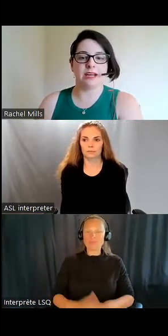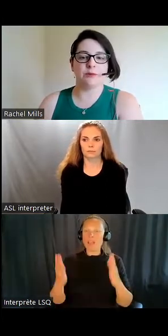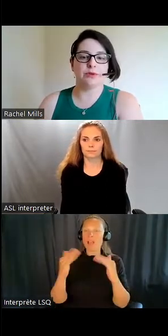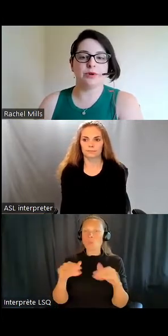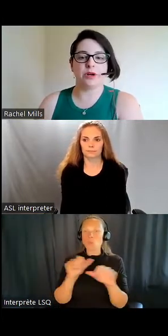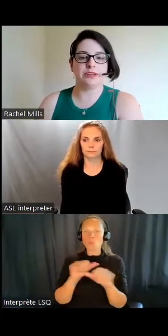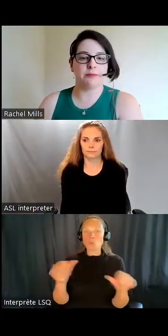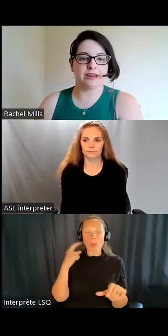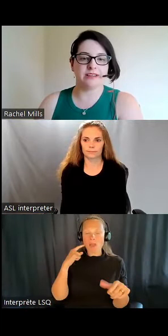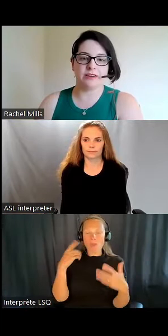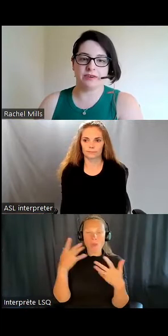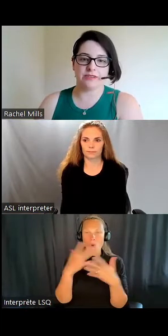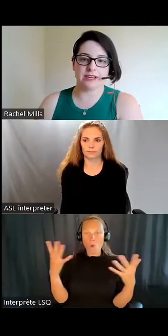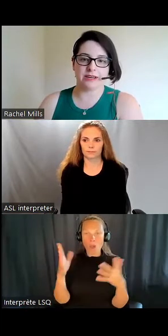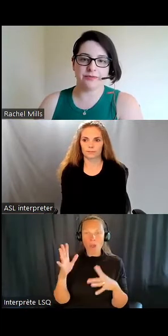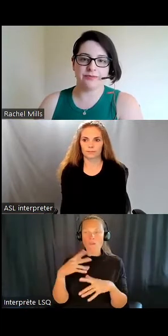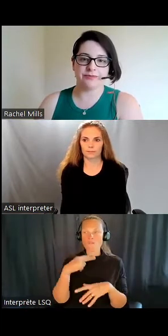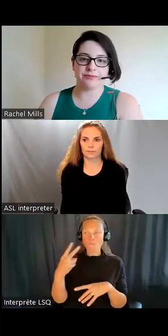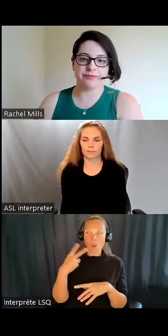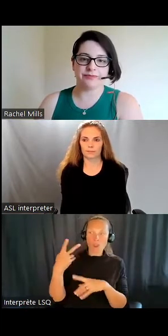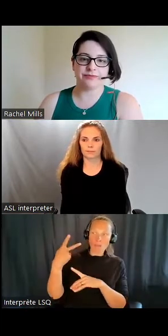'entendrez plus que l'interprète en français.